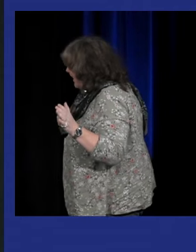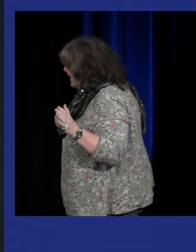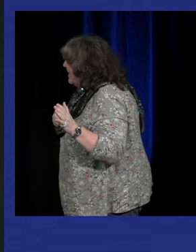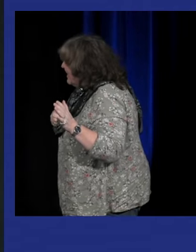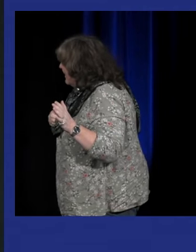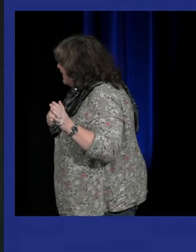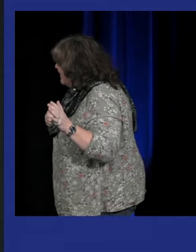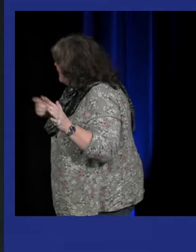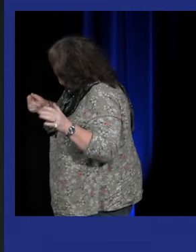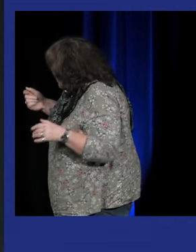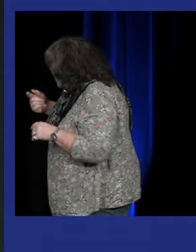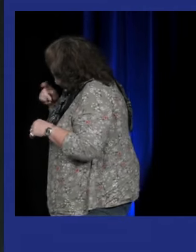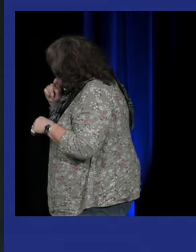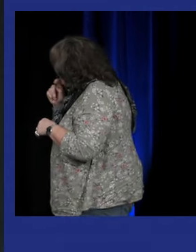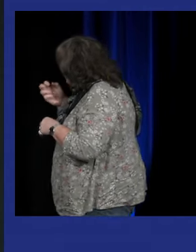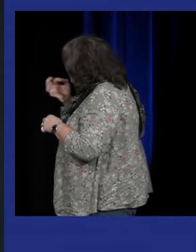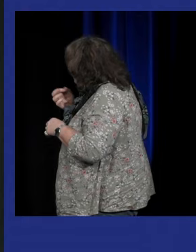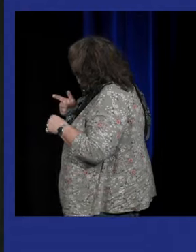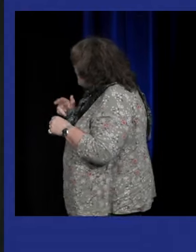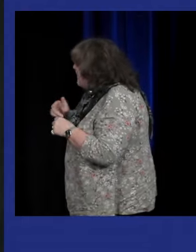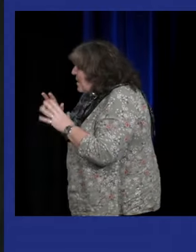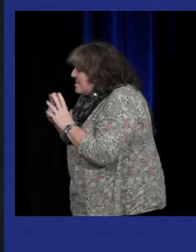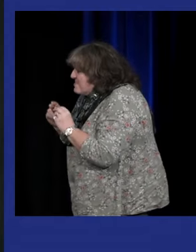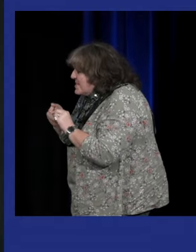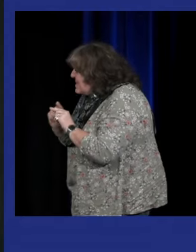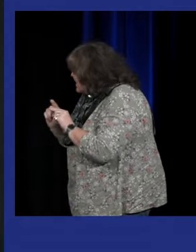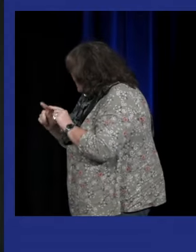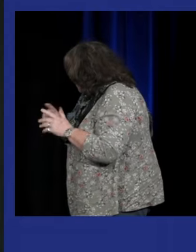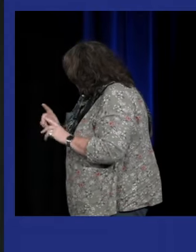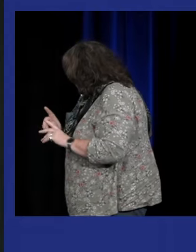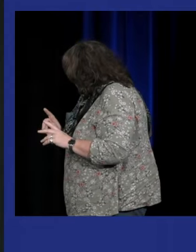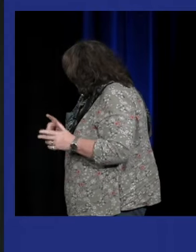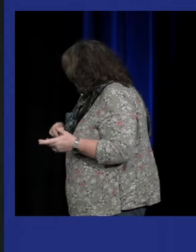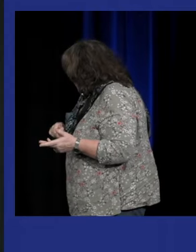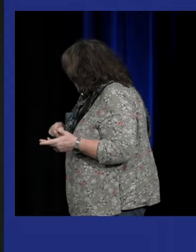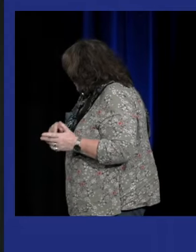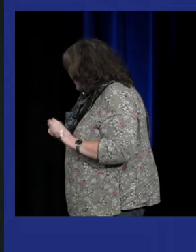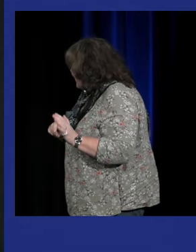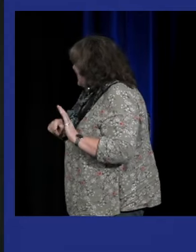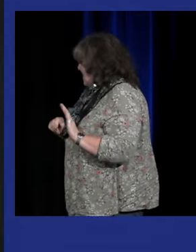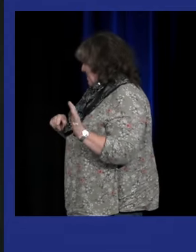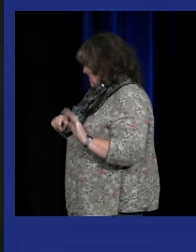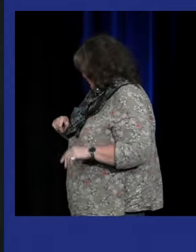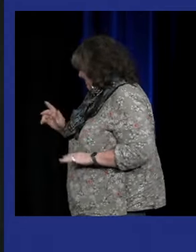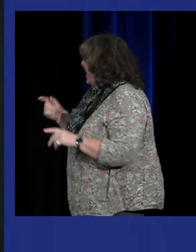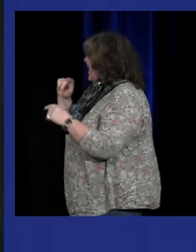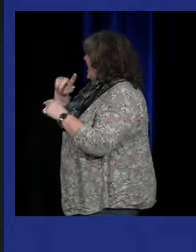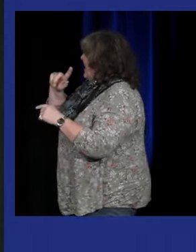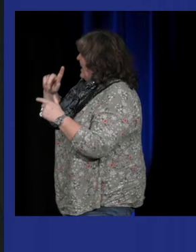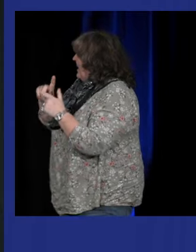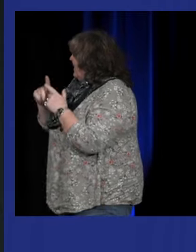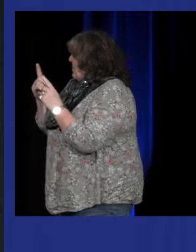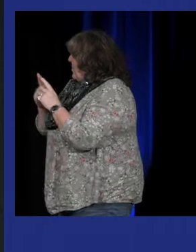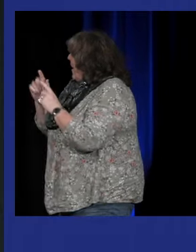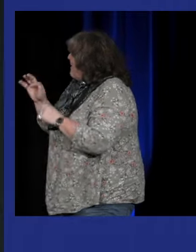Arnaud Ballard qui l'a créé mais tout à l'heure je lisais que vous alliez parler de le